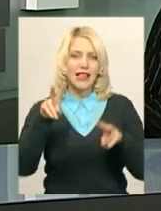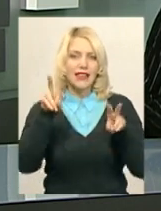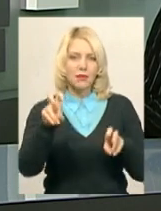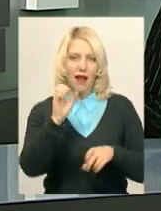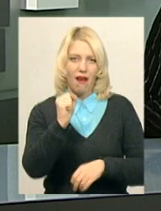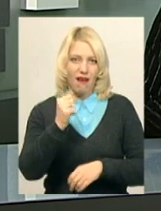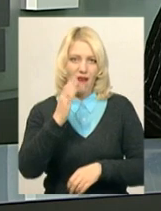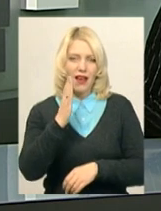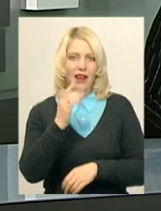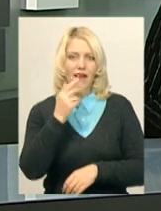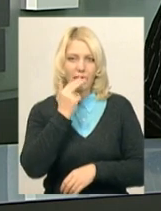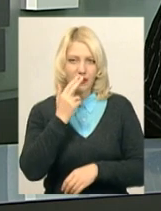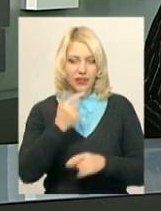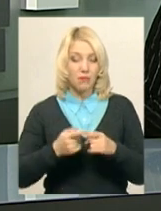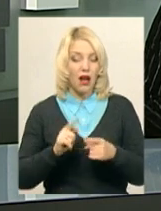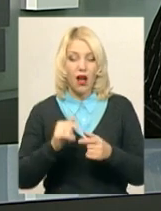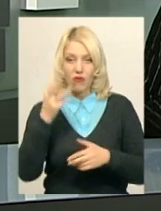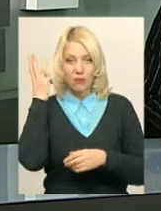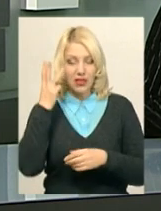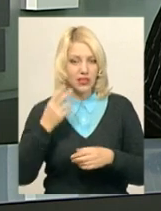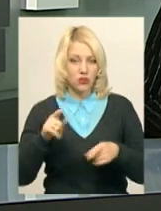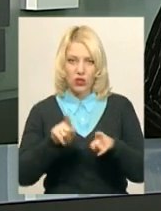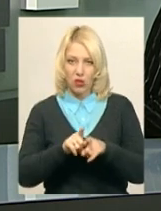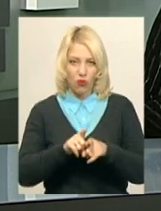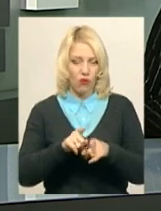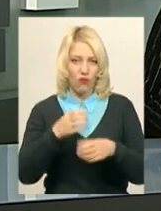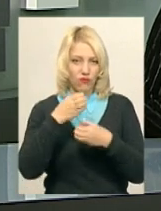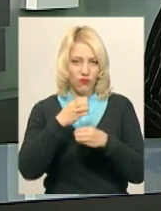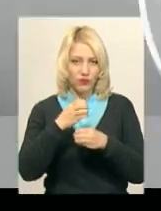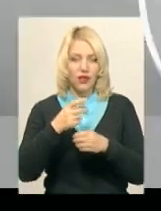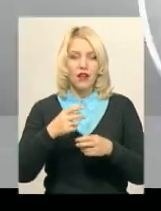У Хмельницькому зазначеного вірусу лабораторно не підтвердили.